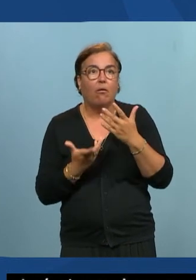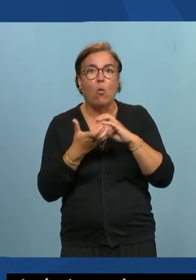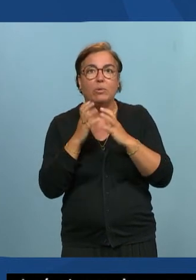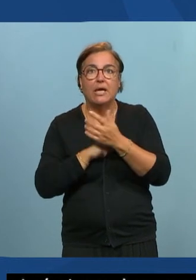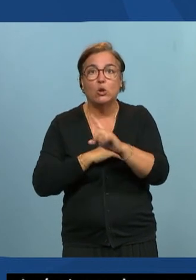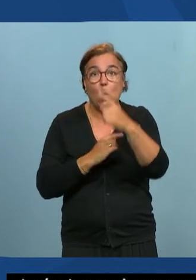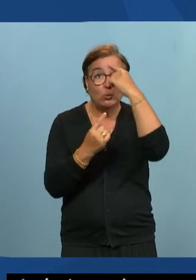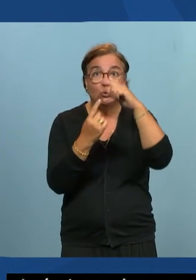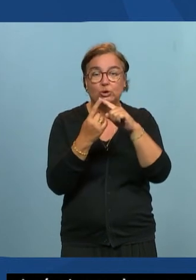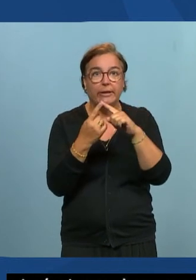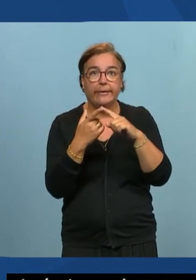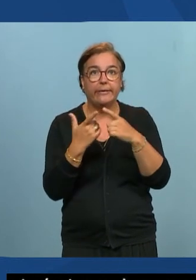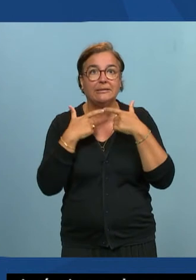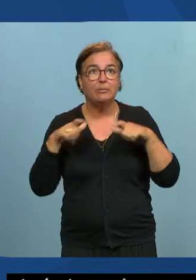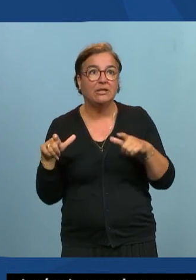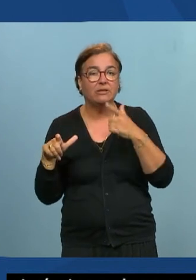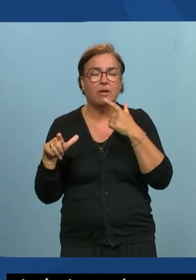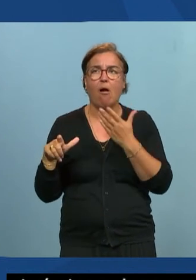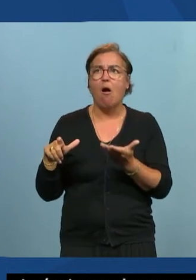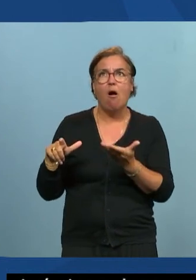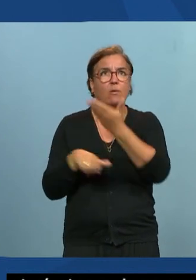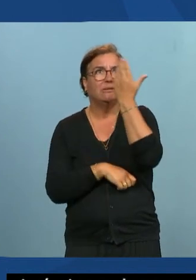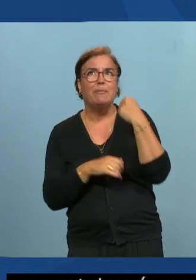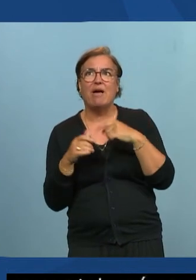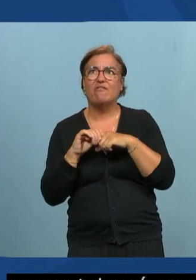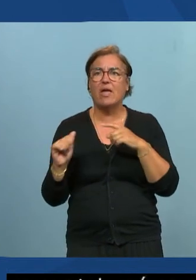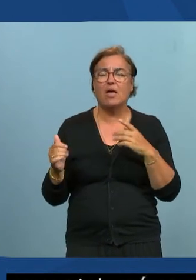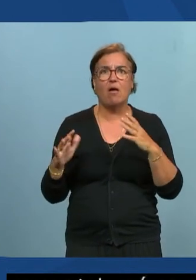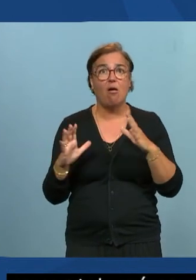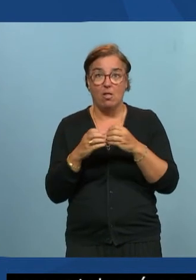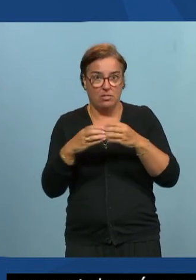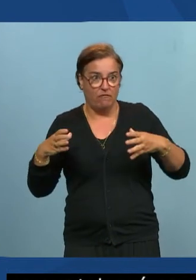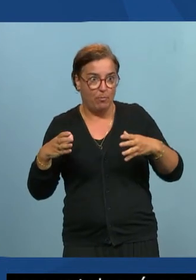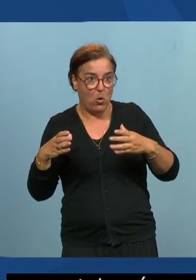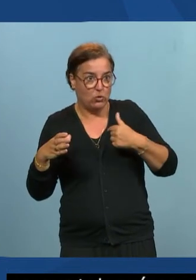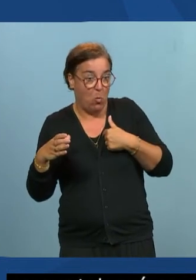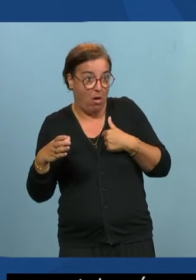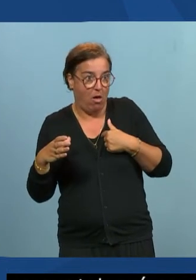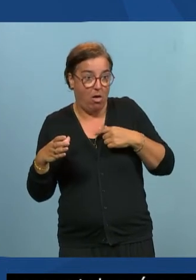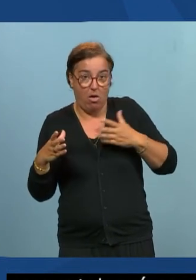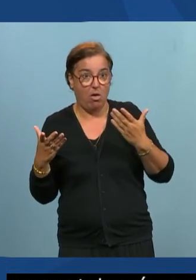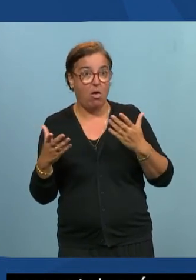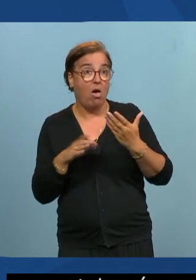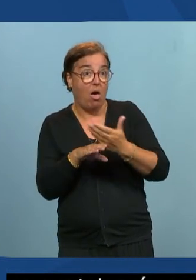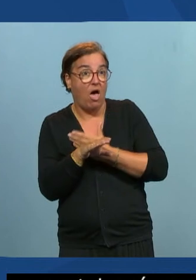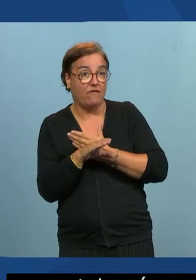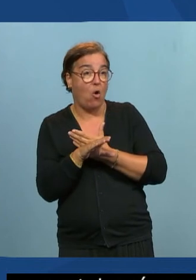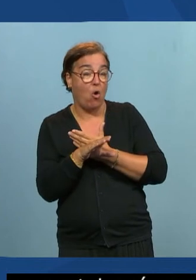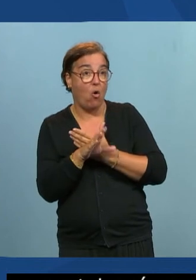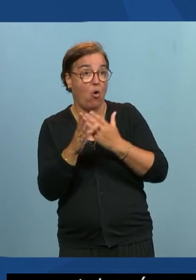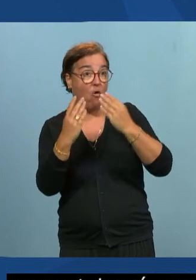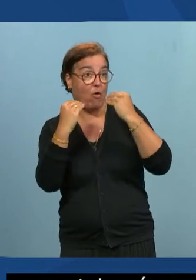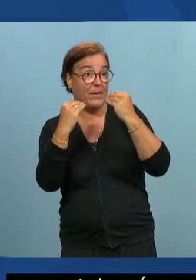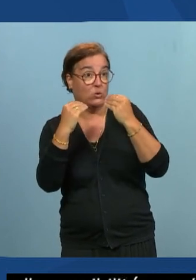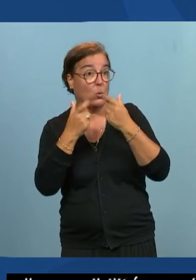un accessible à site internet c'est compliqué on ne sait pas en tant que développeuse avant de faire l'information d'accessibilité numérique